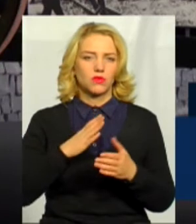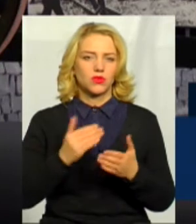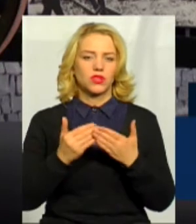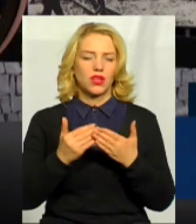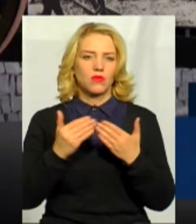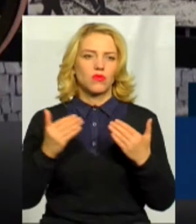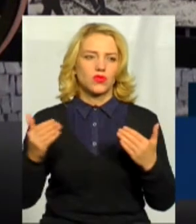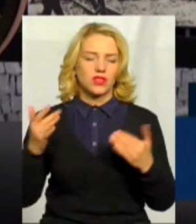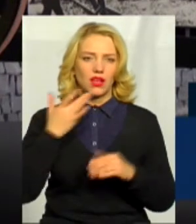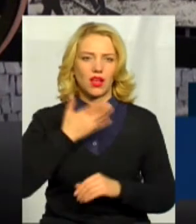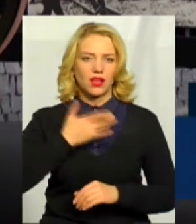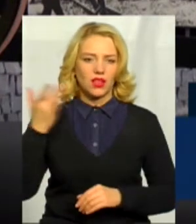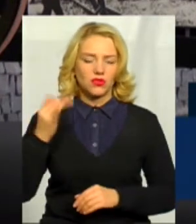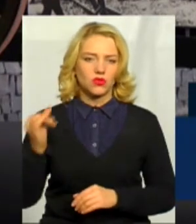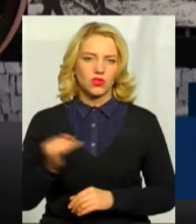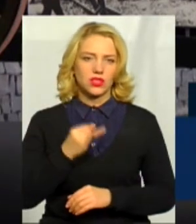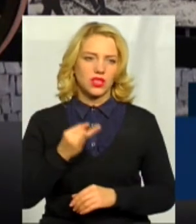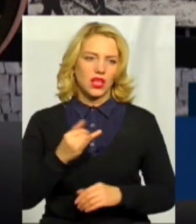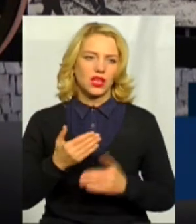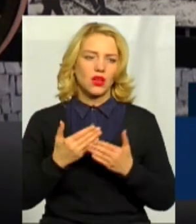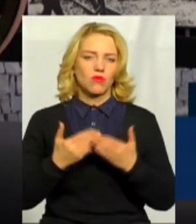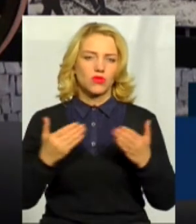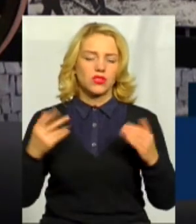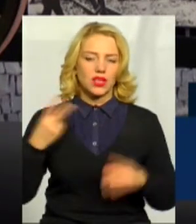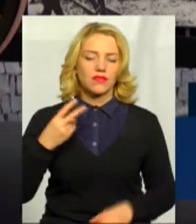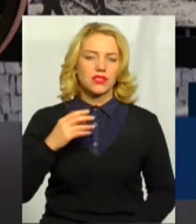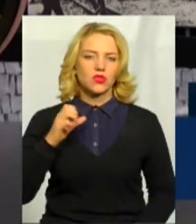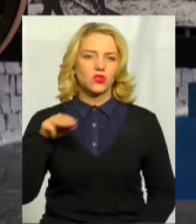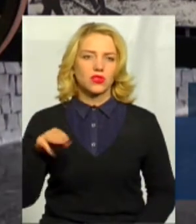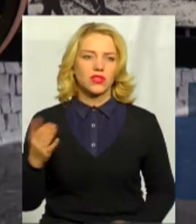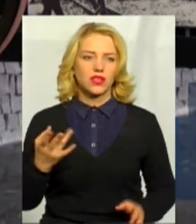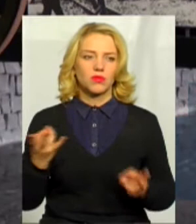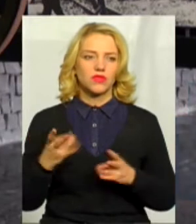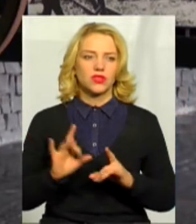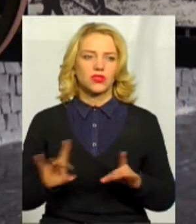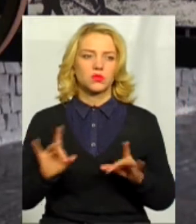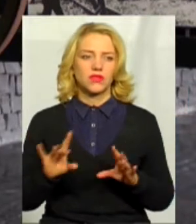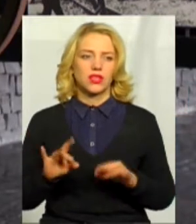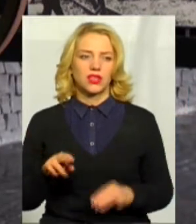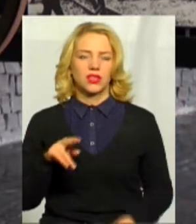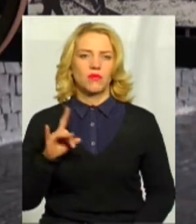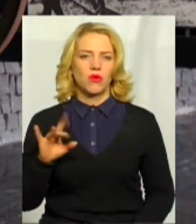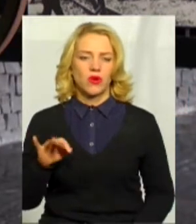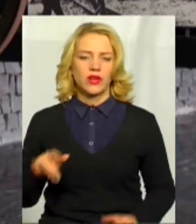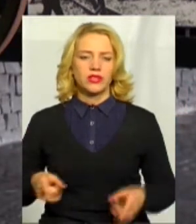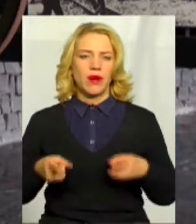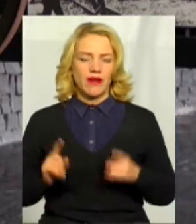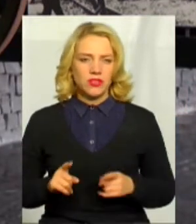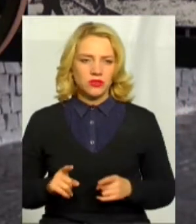історії, музеєм 20-го століття, який має розповідати про справжню